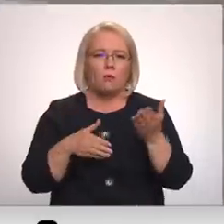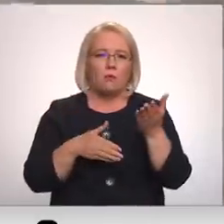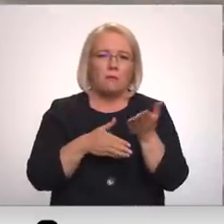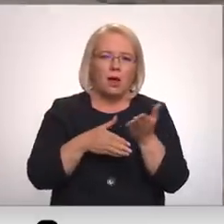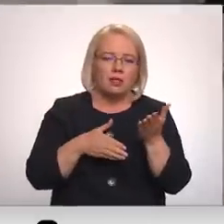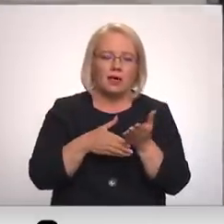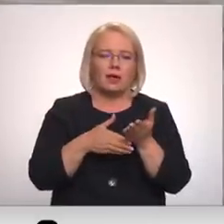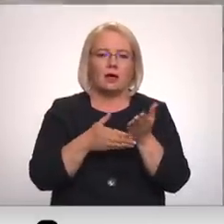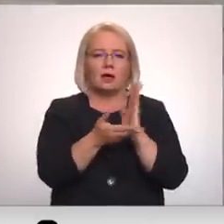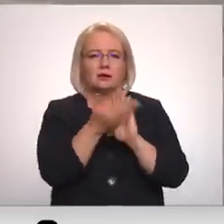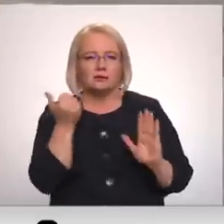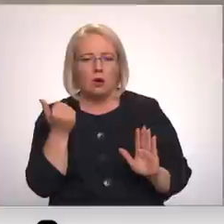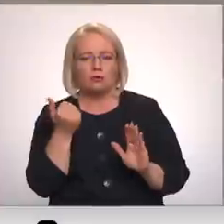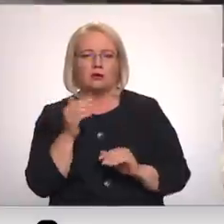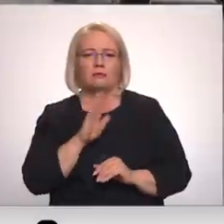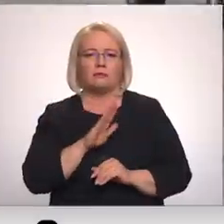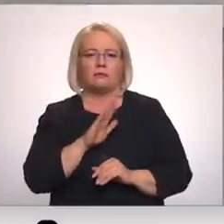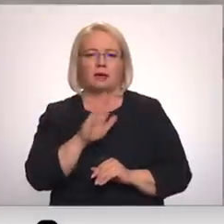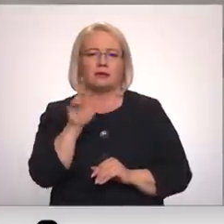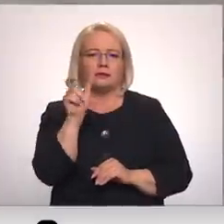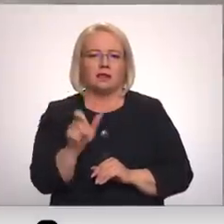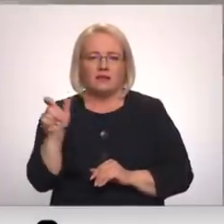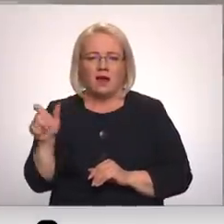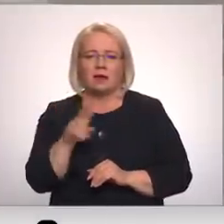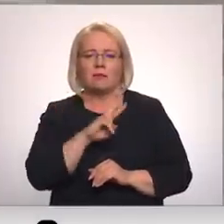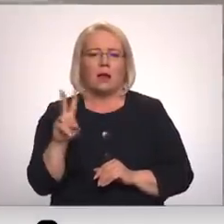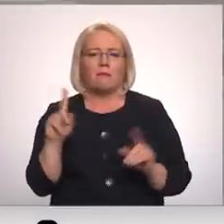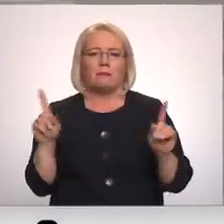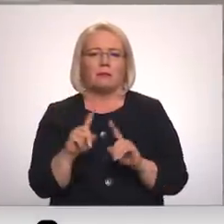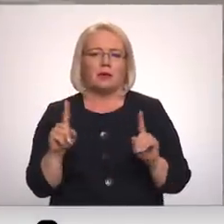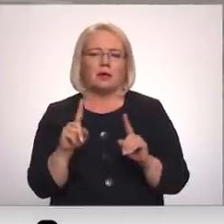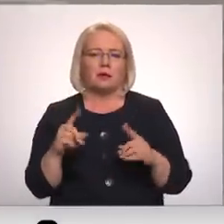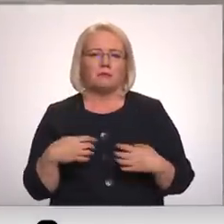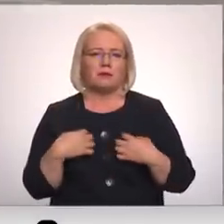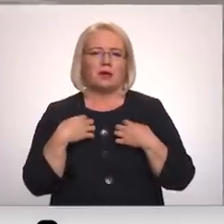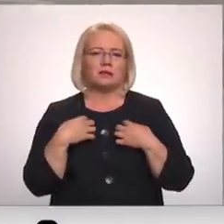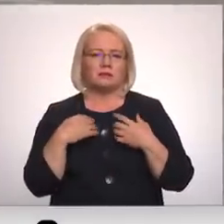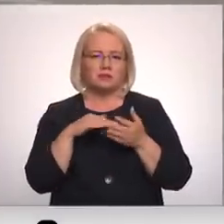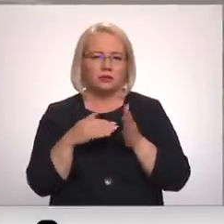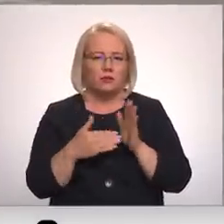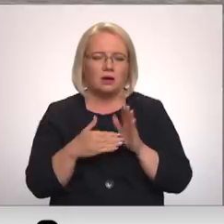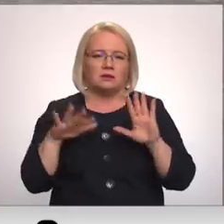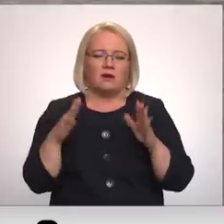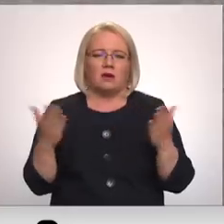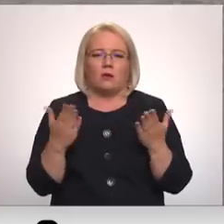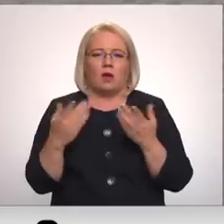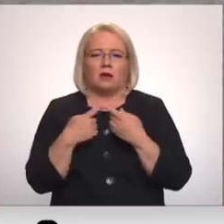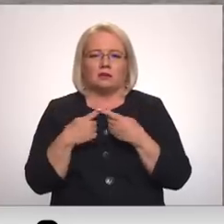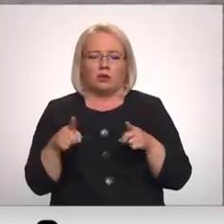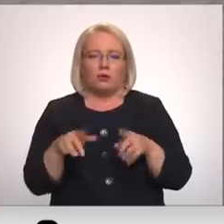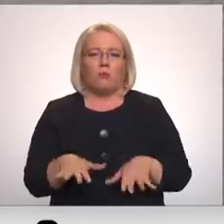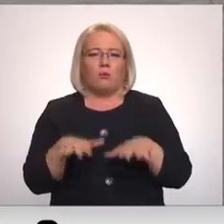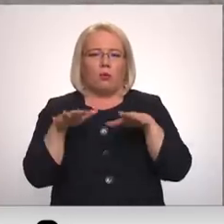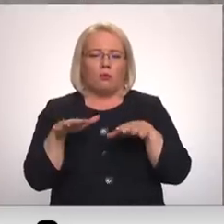saucienu pie cilvēkiem, kas nonākuši briesmās vai kā citādi plūdu